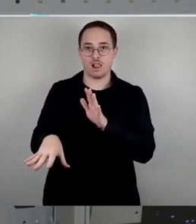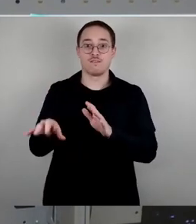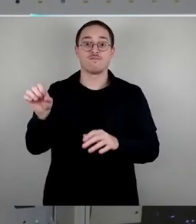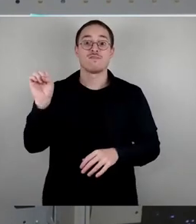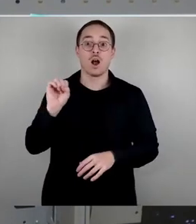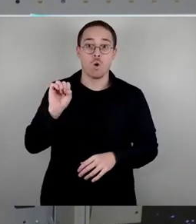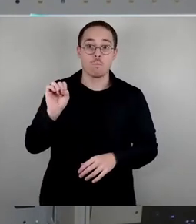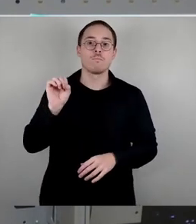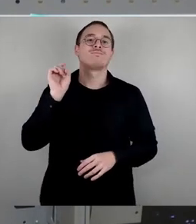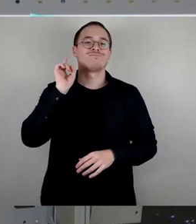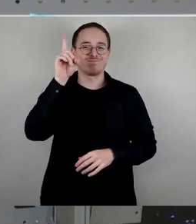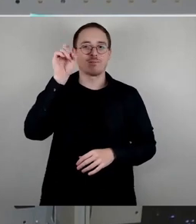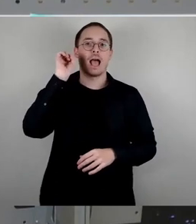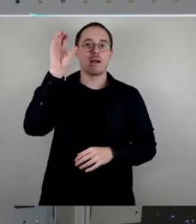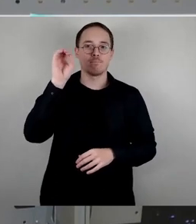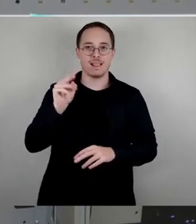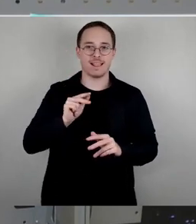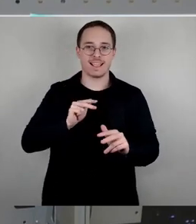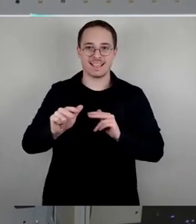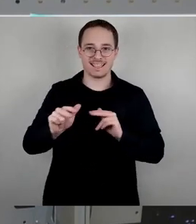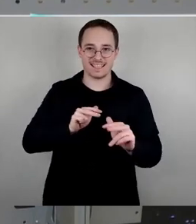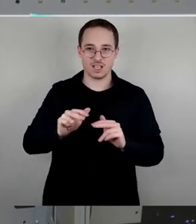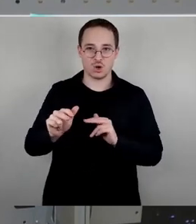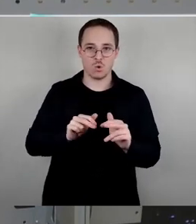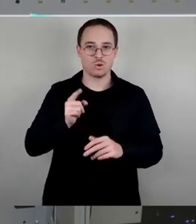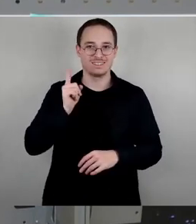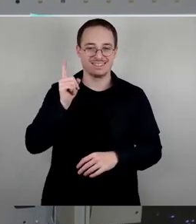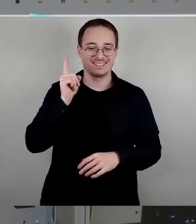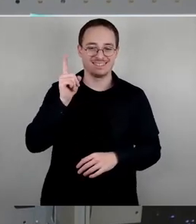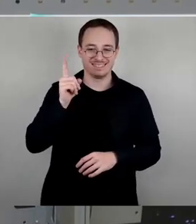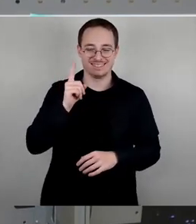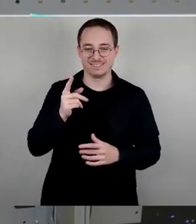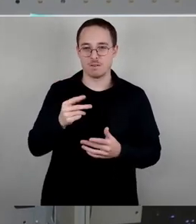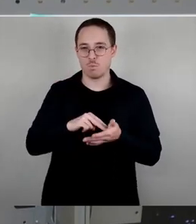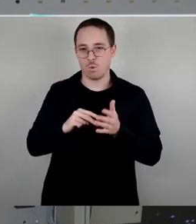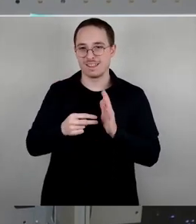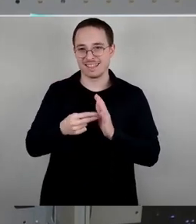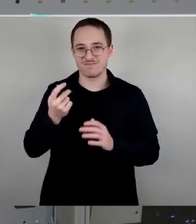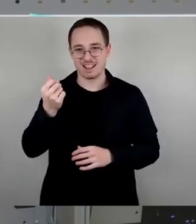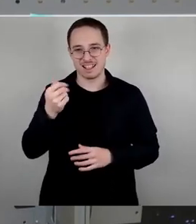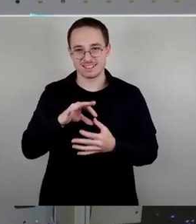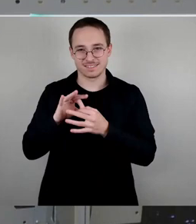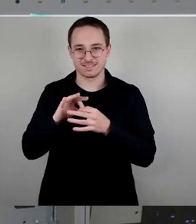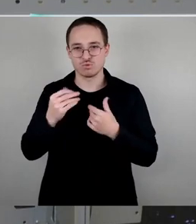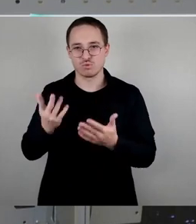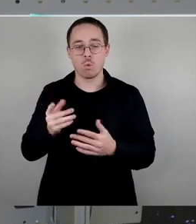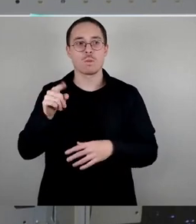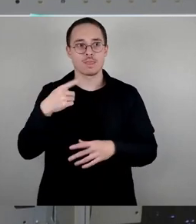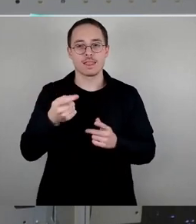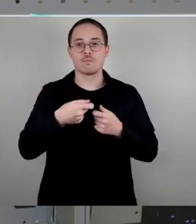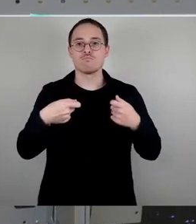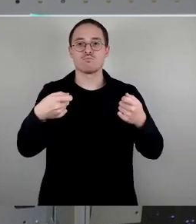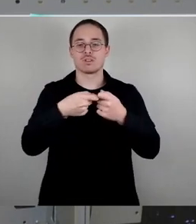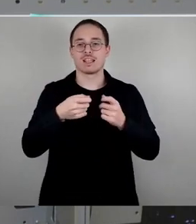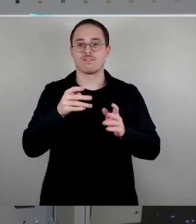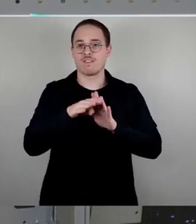der Ampelregierung und des daraus resultierenden Urteils des Bundesverfassungsgerichts. Es ist wieder gescheitert. Und